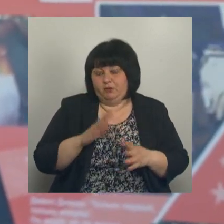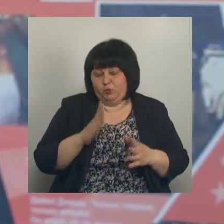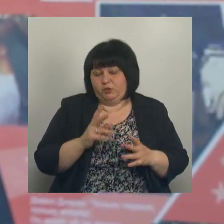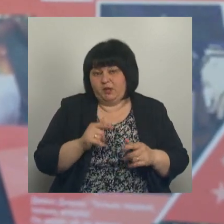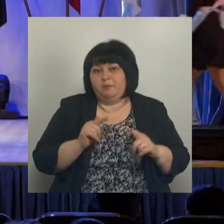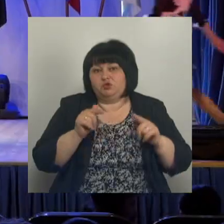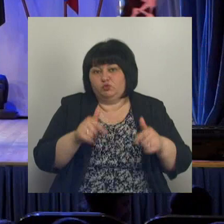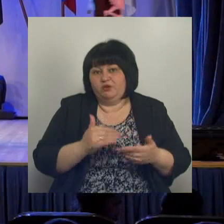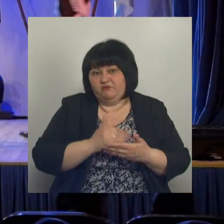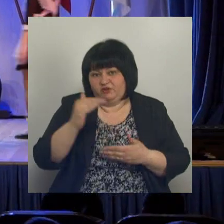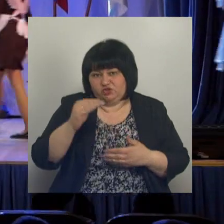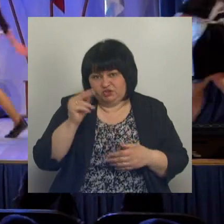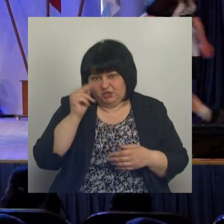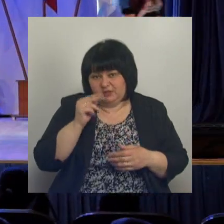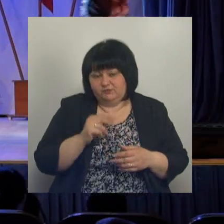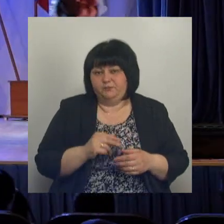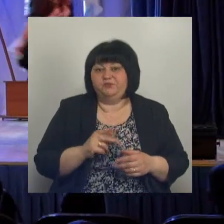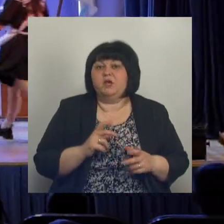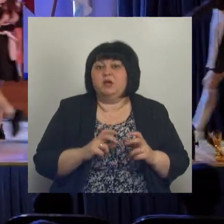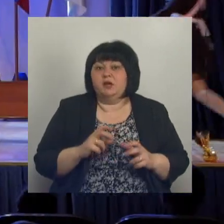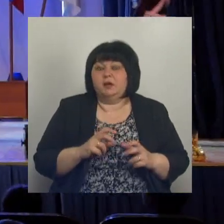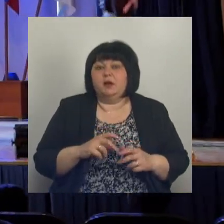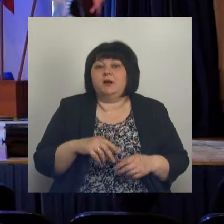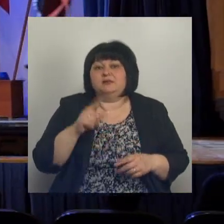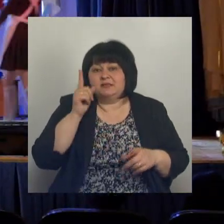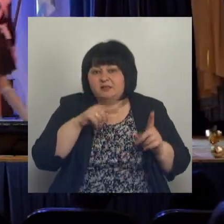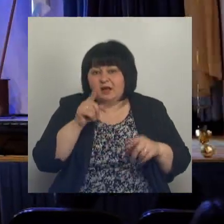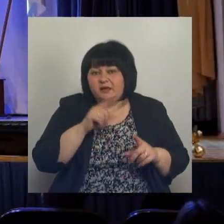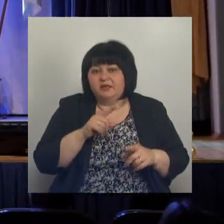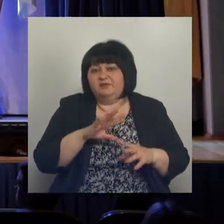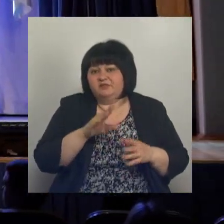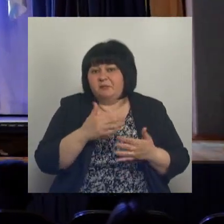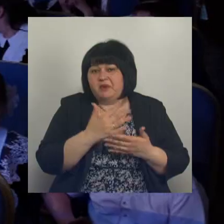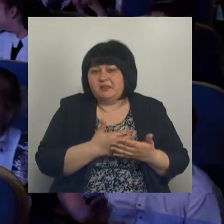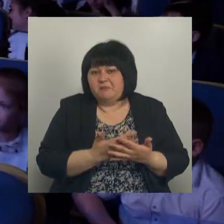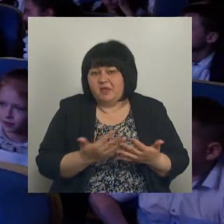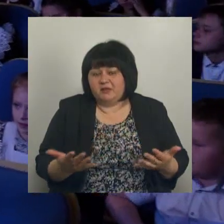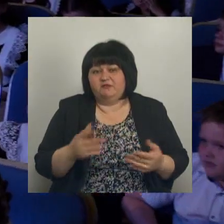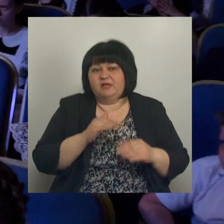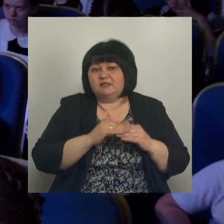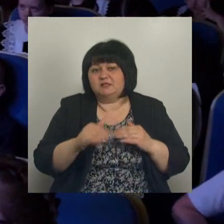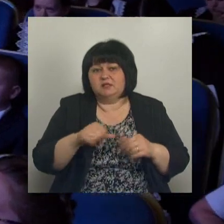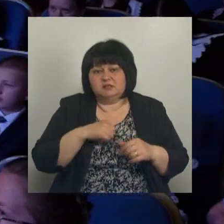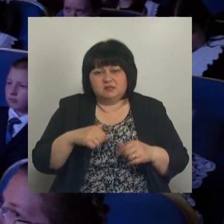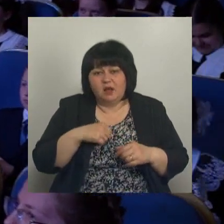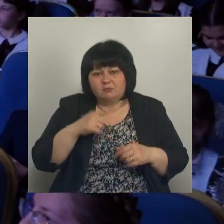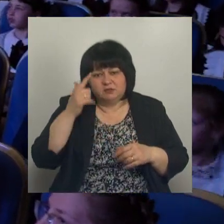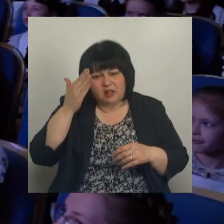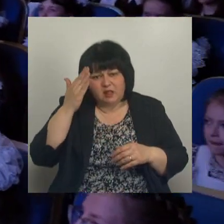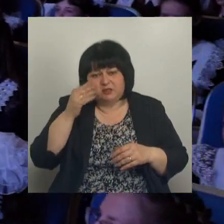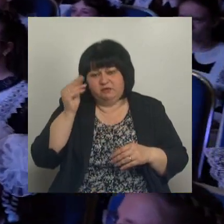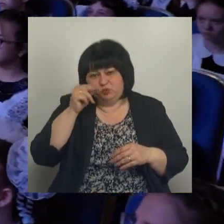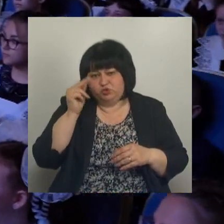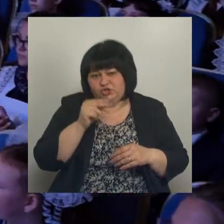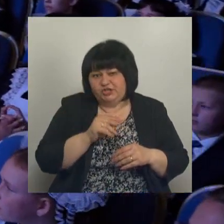высшее заведение. Знатоки географии, биологии, литературы, общества и истории. На сцене самые целеустремленные и талантливые ученики